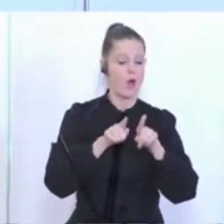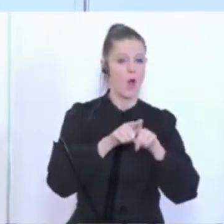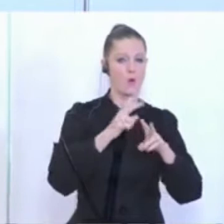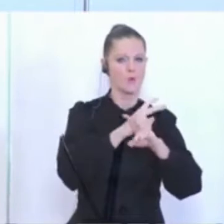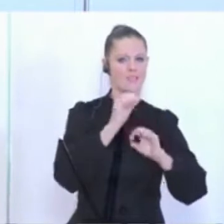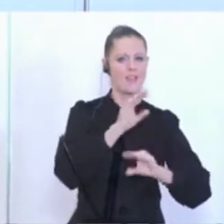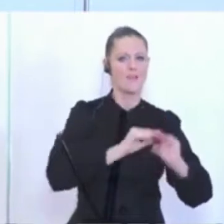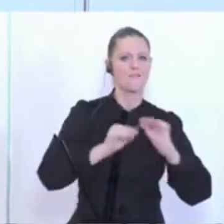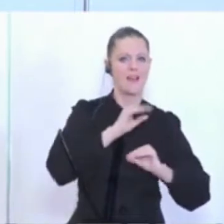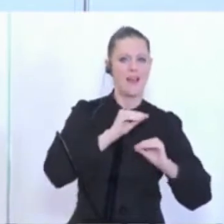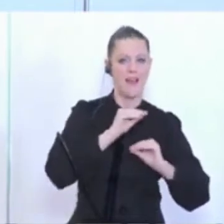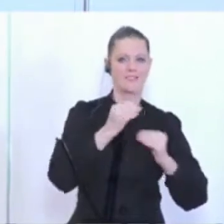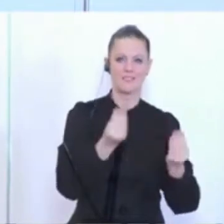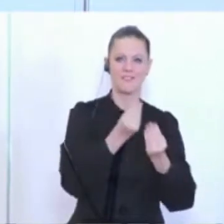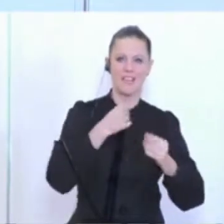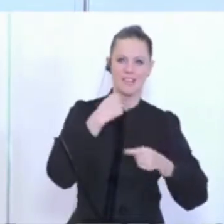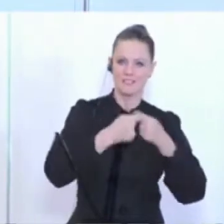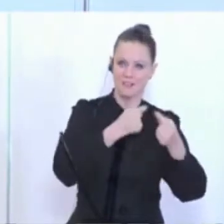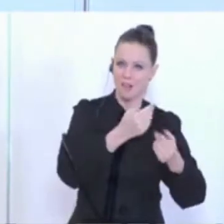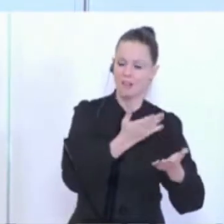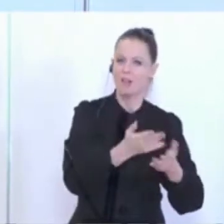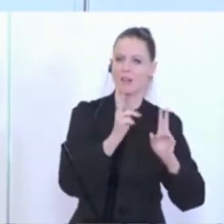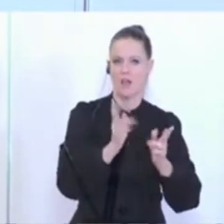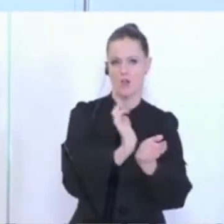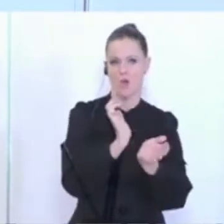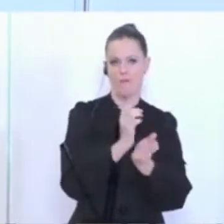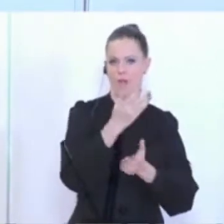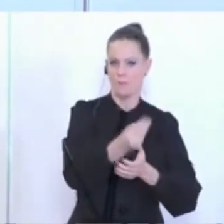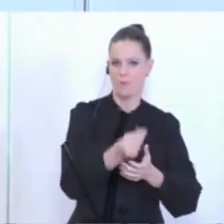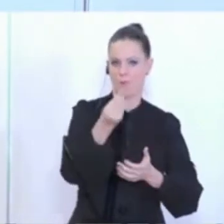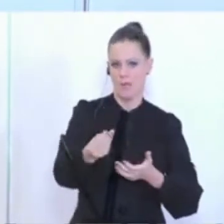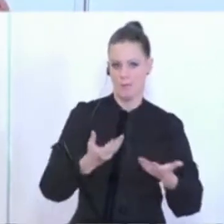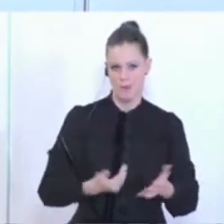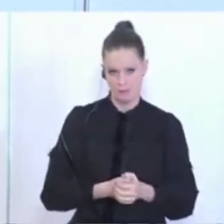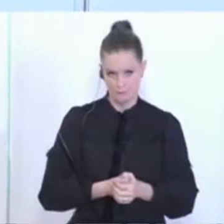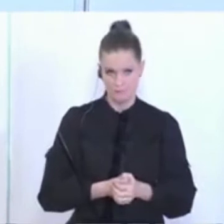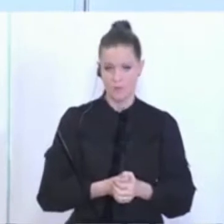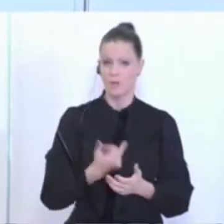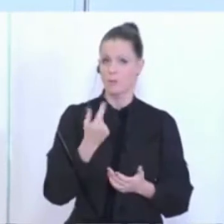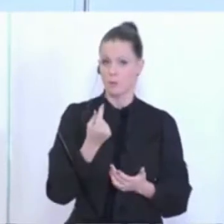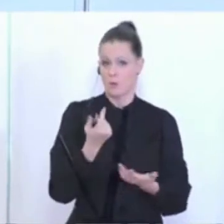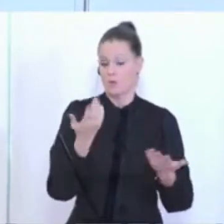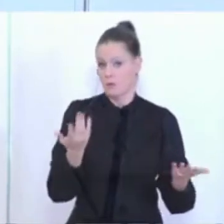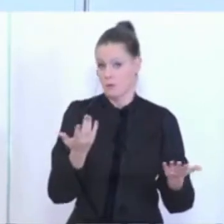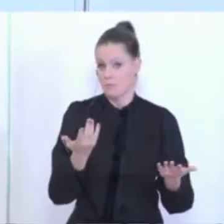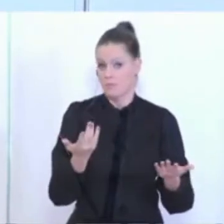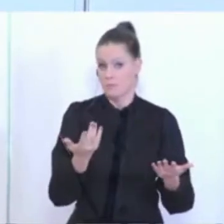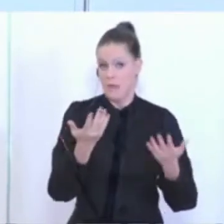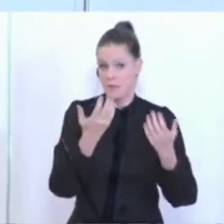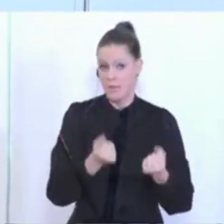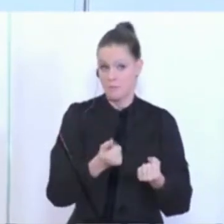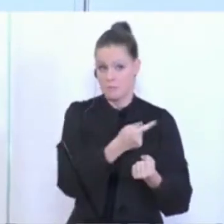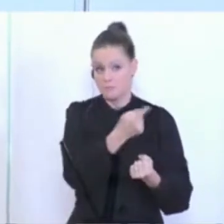Österreich, hier weitere Aufgaben übernommen werden können und dass dann im Wesentlichen das halt Empfehlungen entspricht